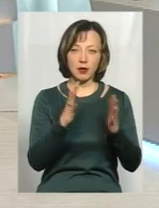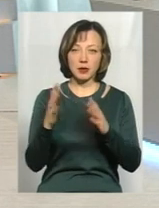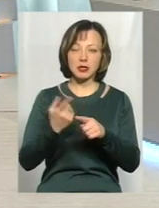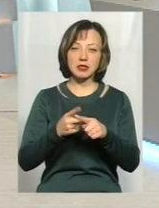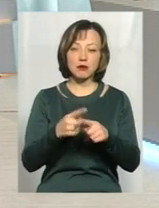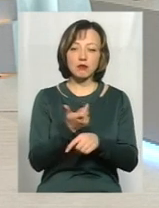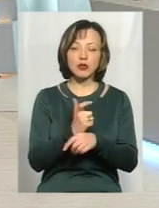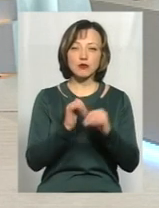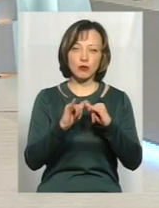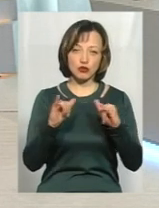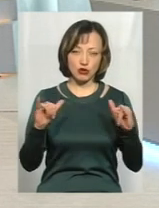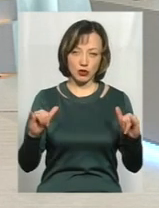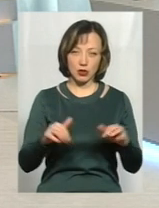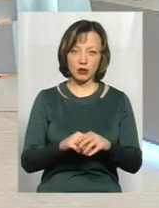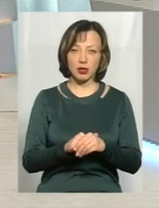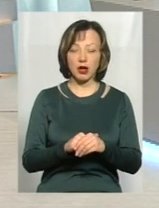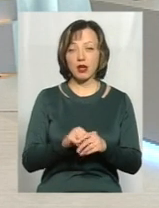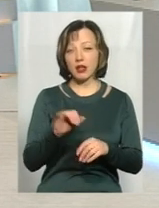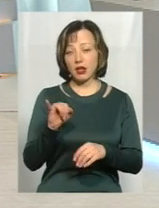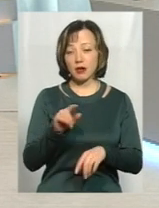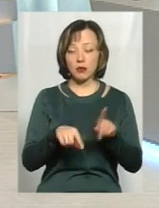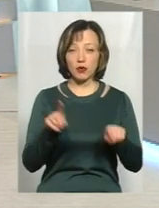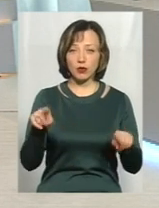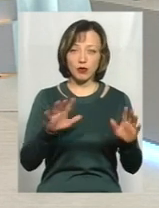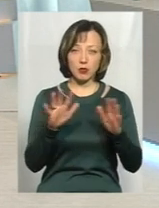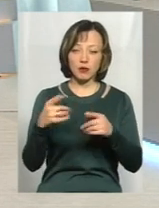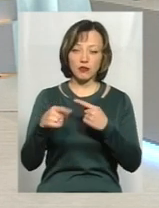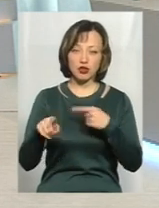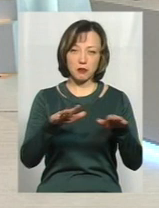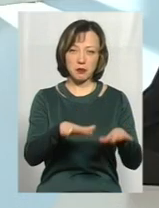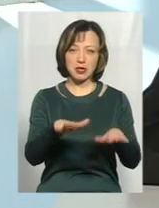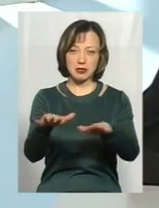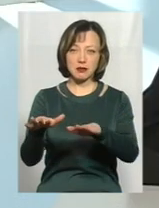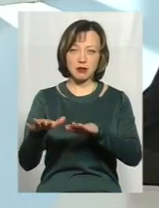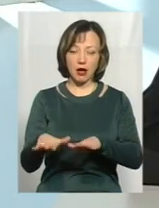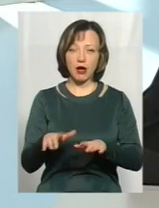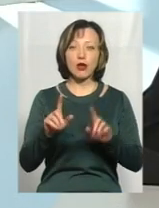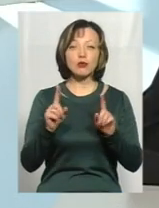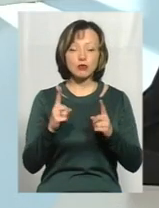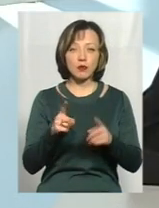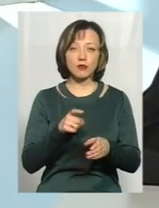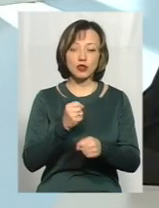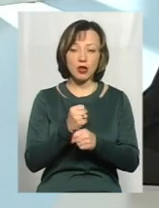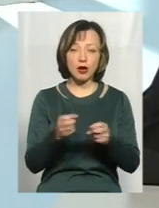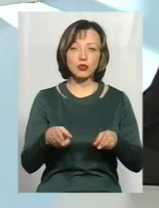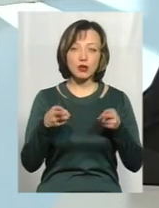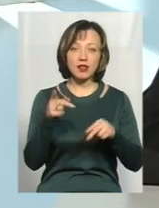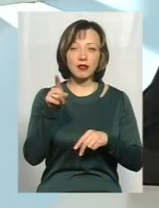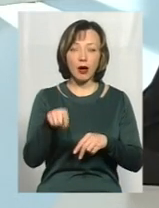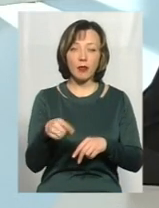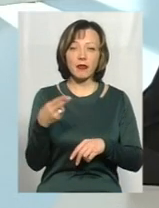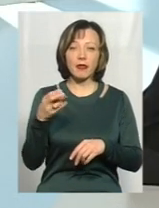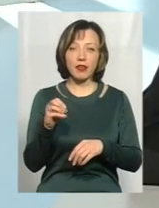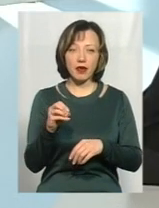Це більш поширено, де відбувається. Ну і поодинокі випадки в інших місцях. Адже вчиняються злочини там, де самі